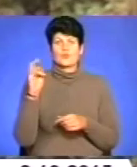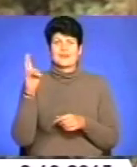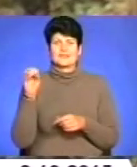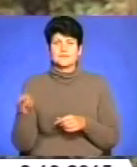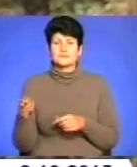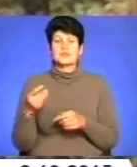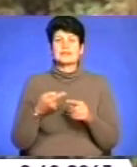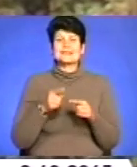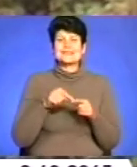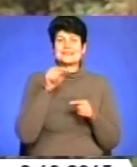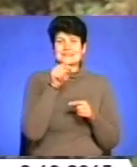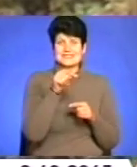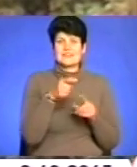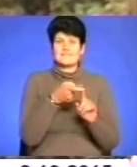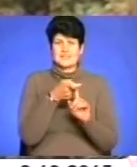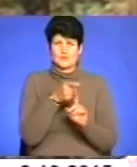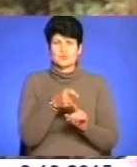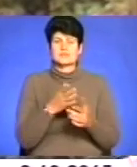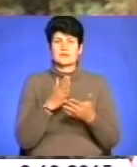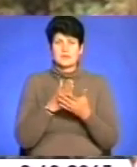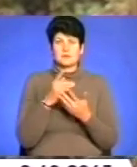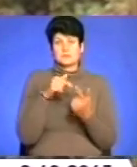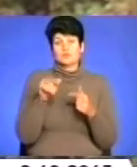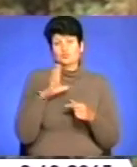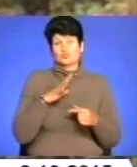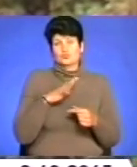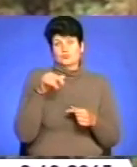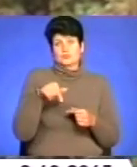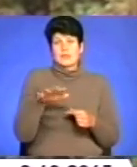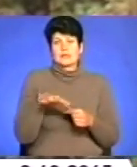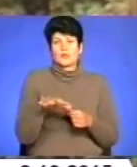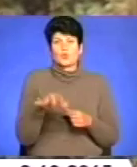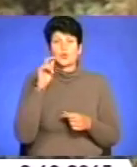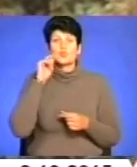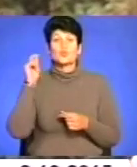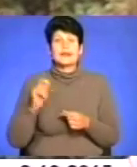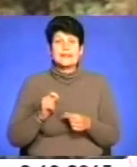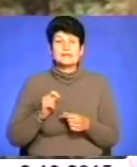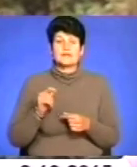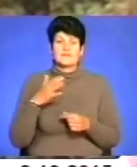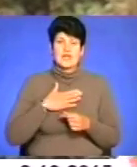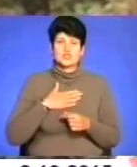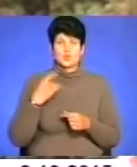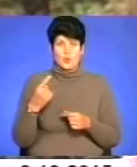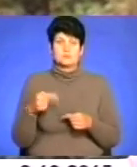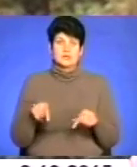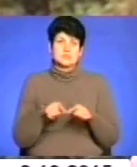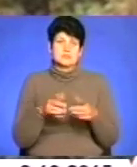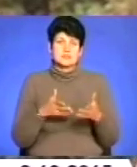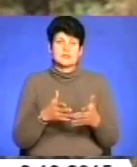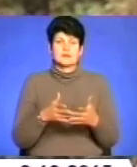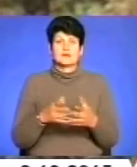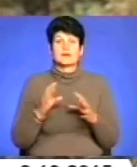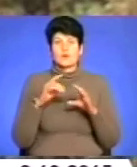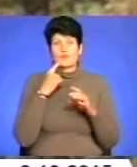Тобто ці віруси мали би циркулювати на території України, і в нашій області, за даними